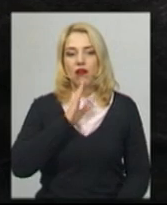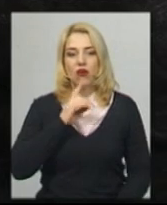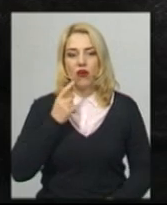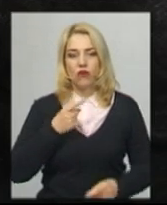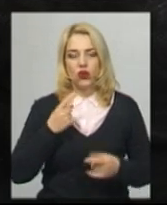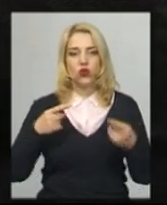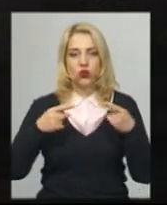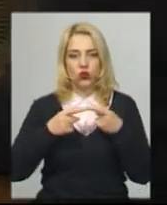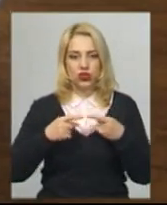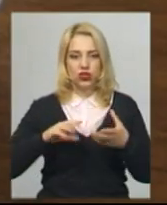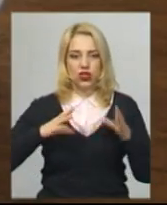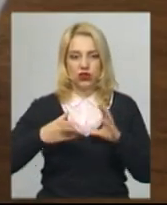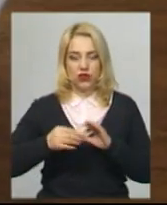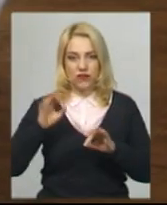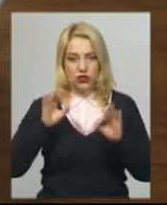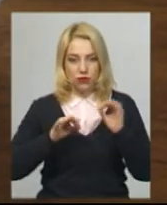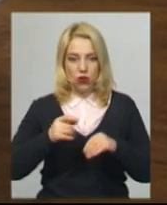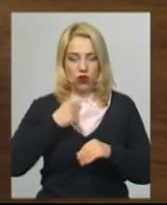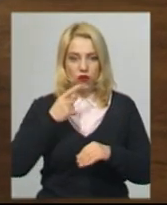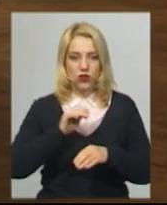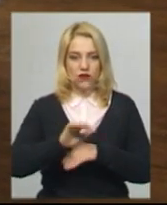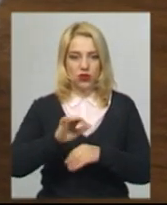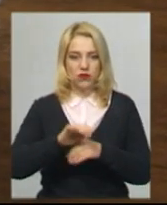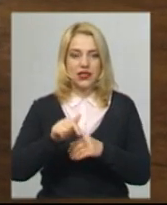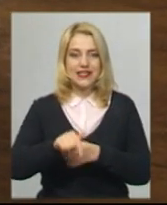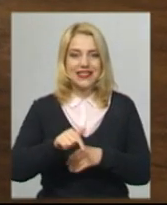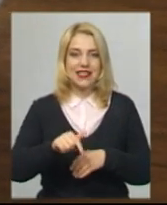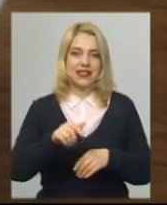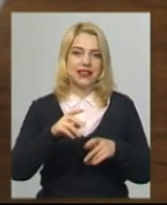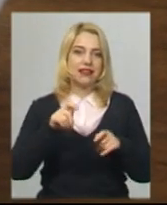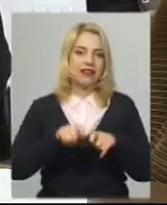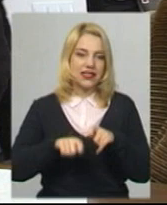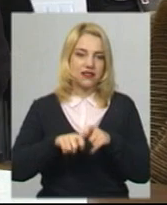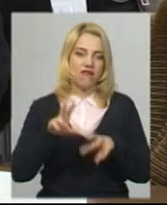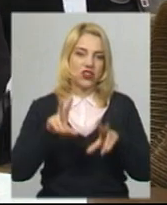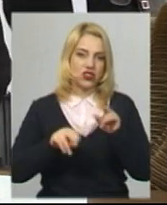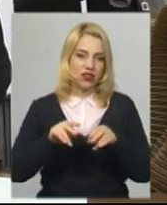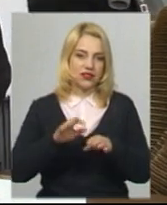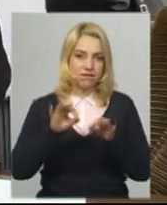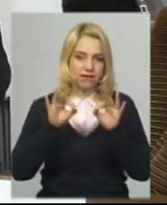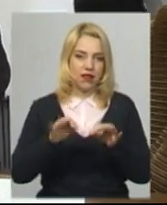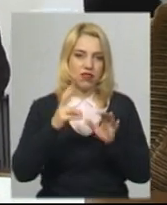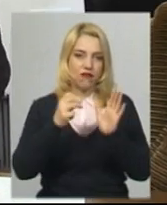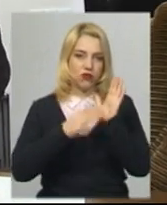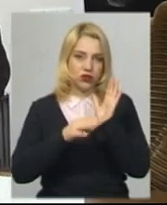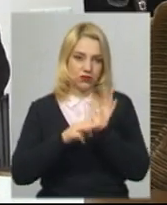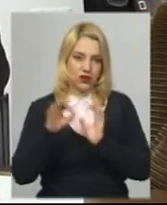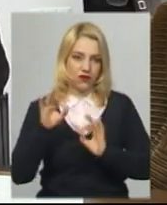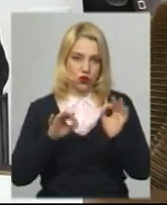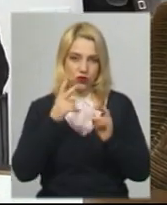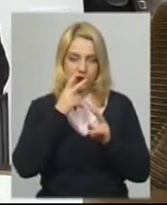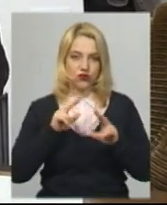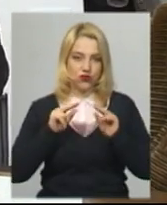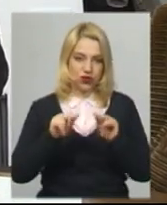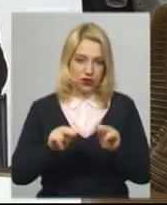результату в відсотках, вказує виробник. Цього тесту 80%. Провели тестування вікарію Хмельницької ремокатолицької церкви Олександру Кушті.